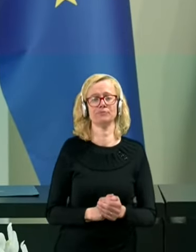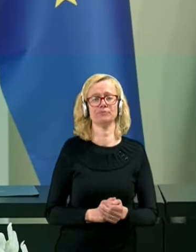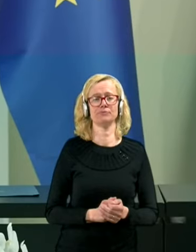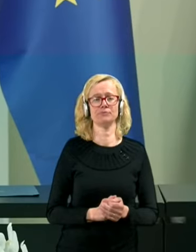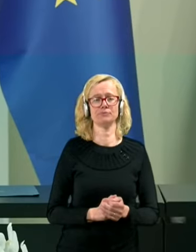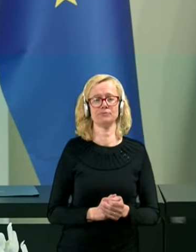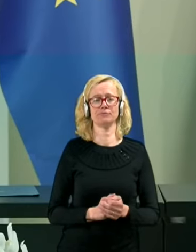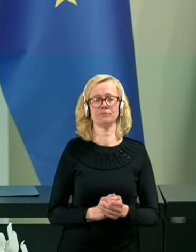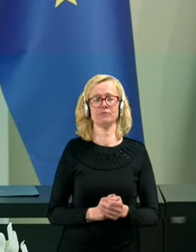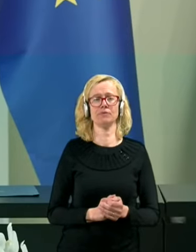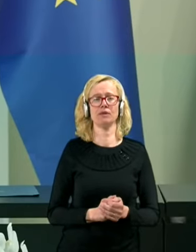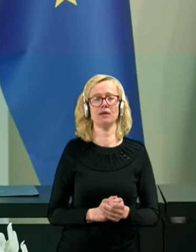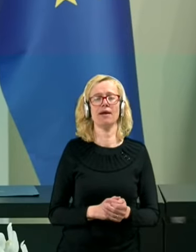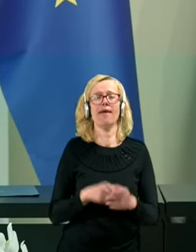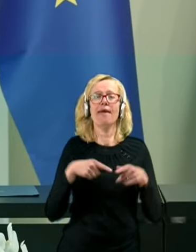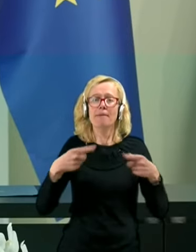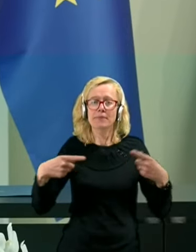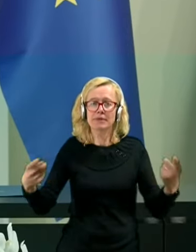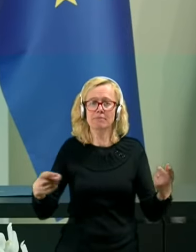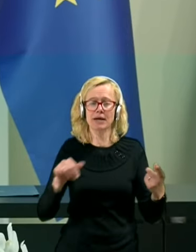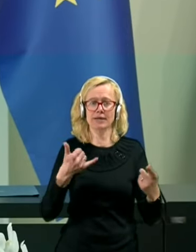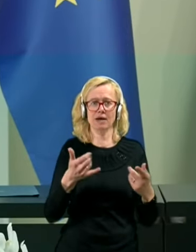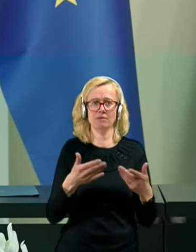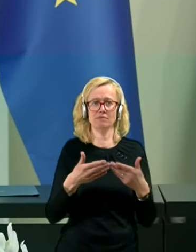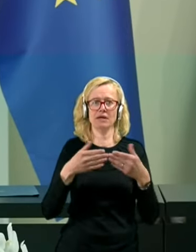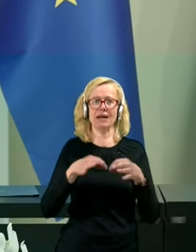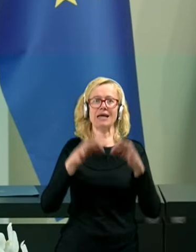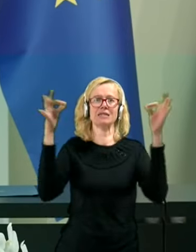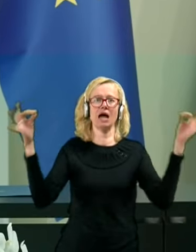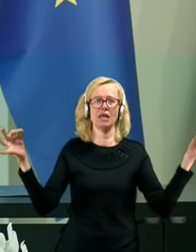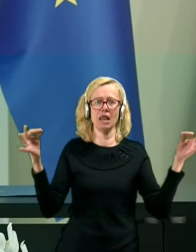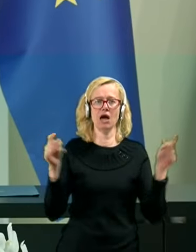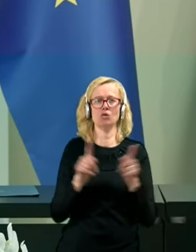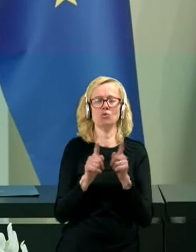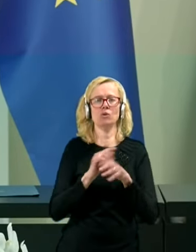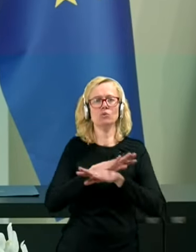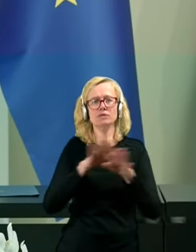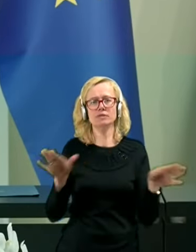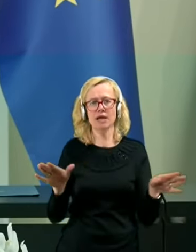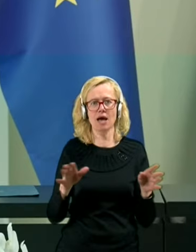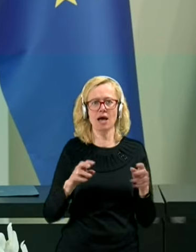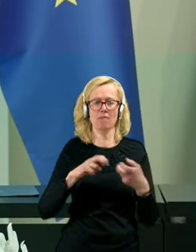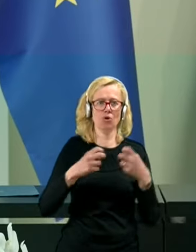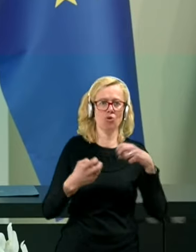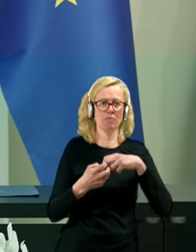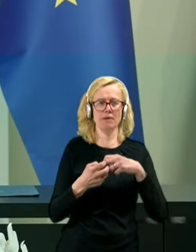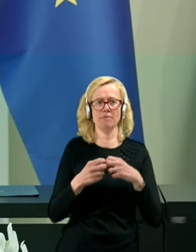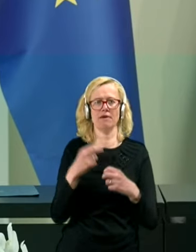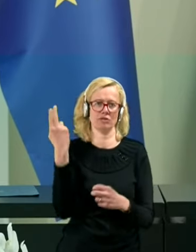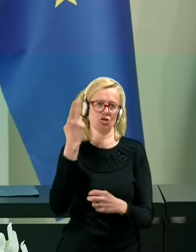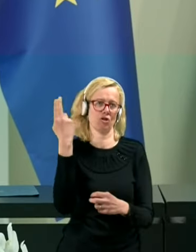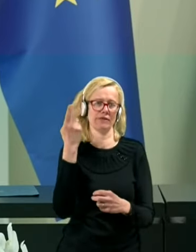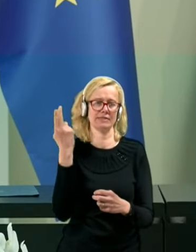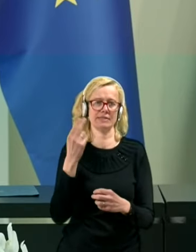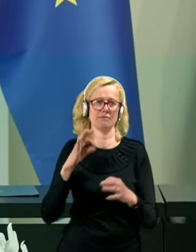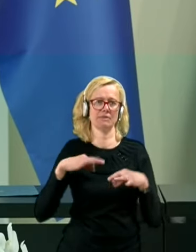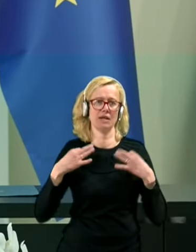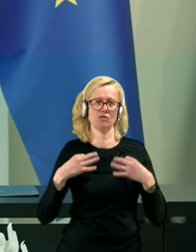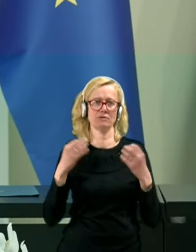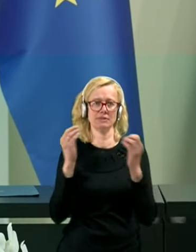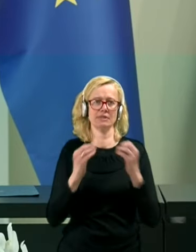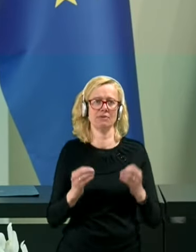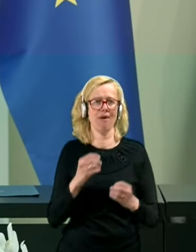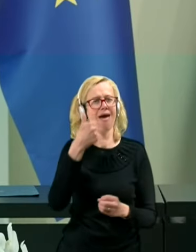Zdaj, epidemija je razgalila dodatno tudi vse probleme v slovenskem zdravstvenem sistemu, en od teh